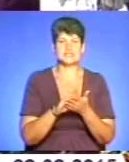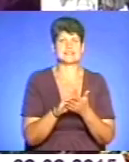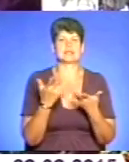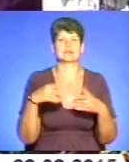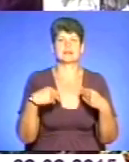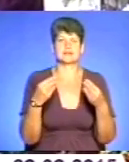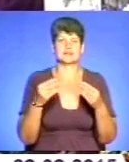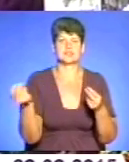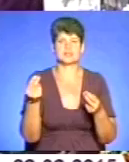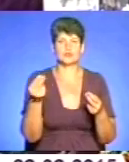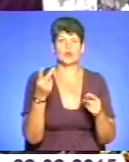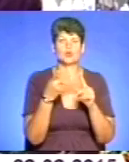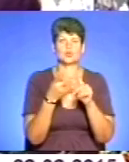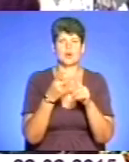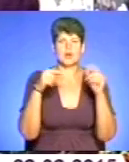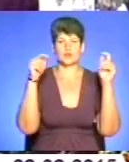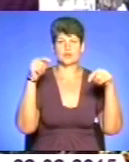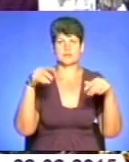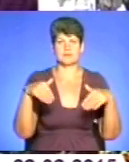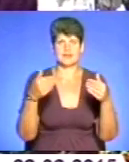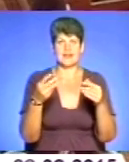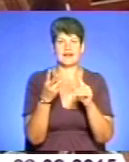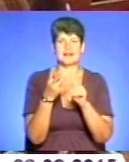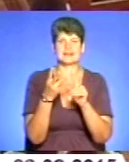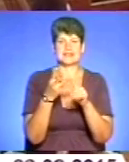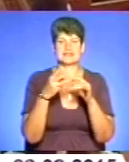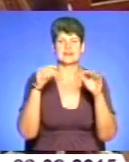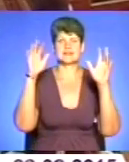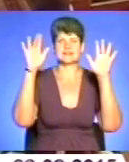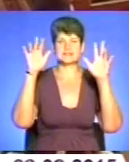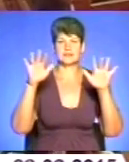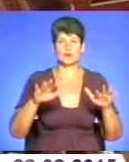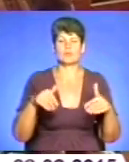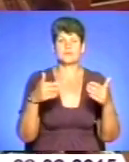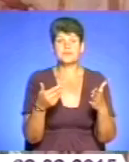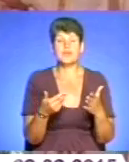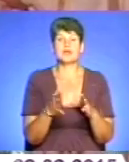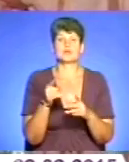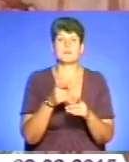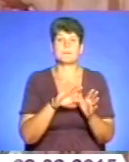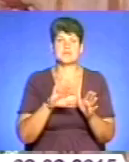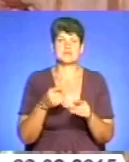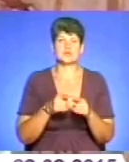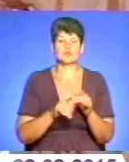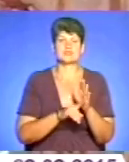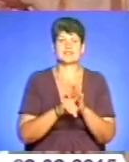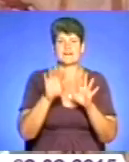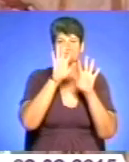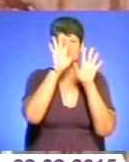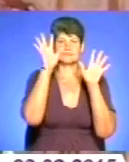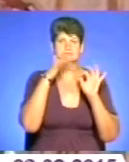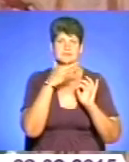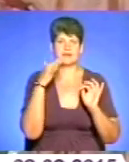друга дощем поливає, а третя – снігом покриває. Після Успіння Пресвятої Богородиці настає весільна пора. За